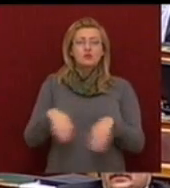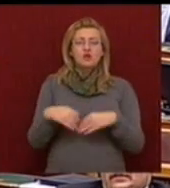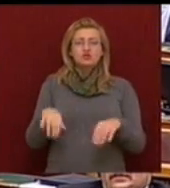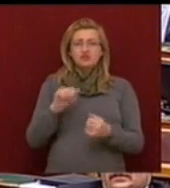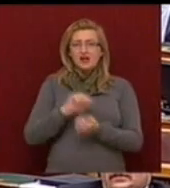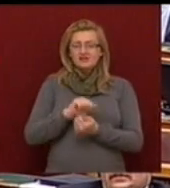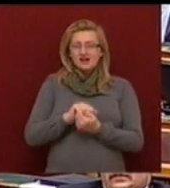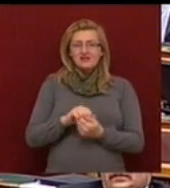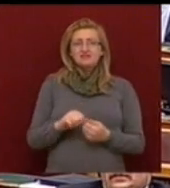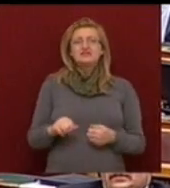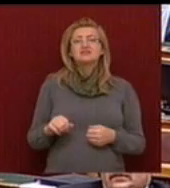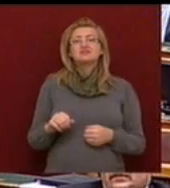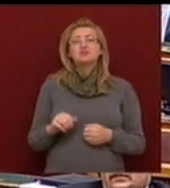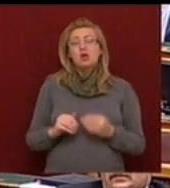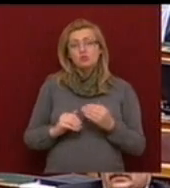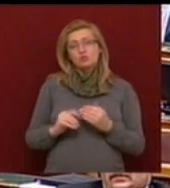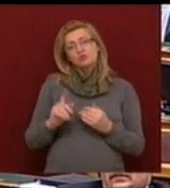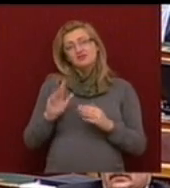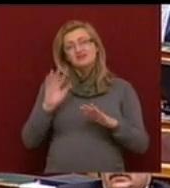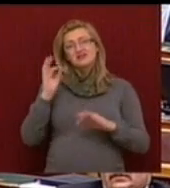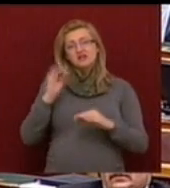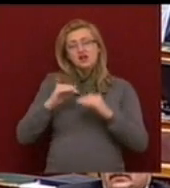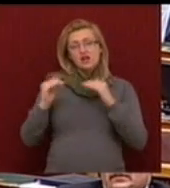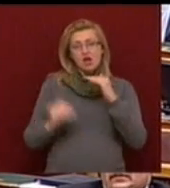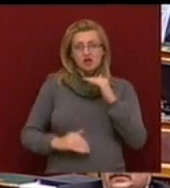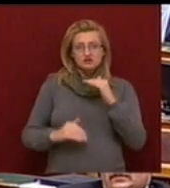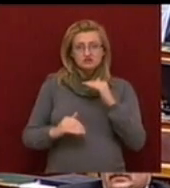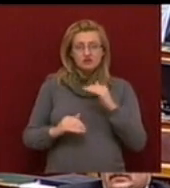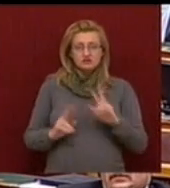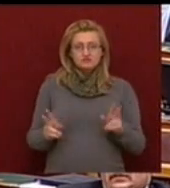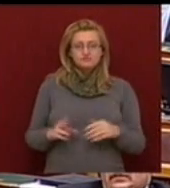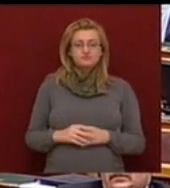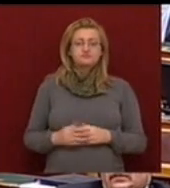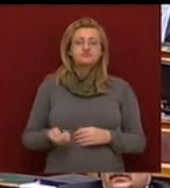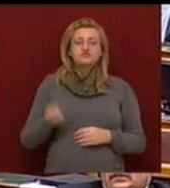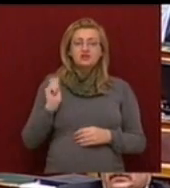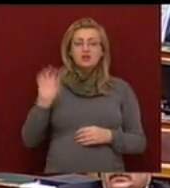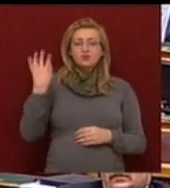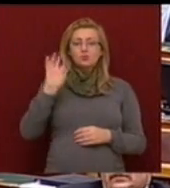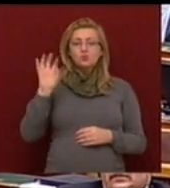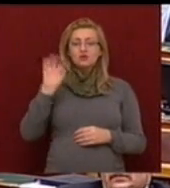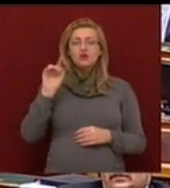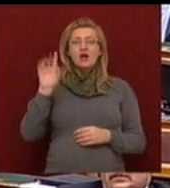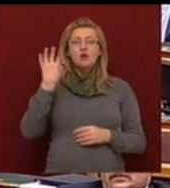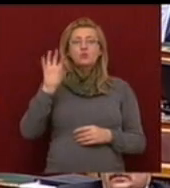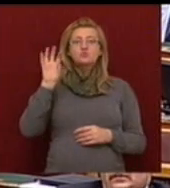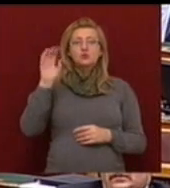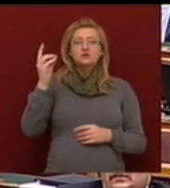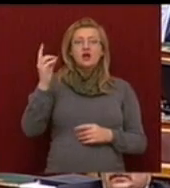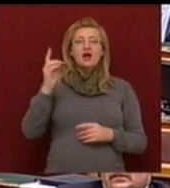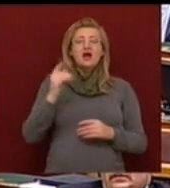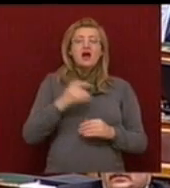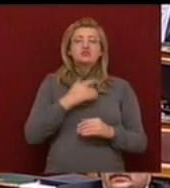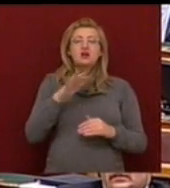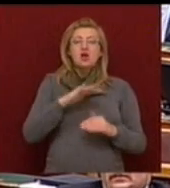százalék nagyon magas, de már 10 százalék alatt van. Sikerült az unió ezenből az eurózóna átlagával növekedni.